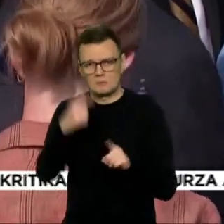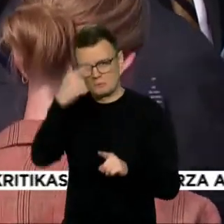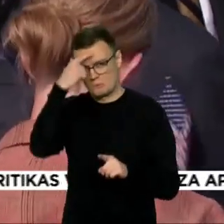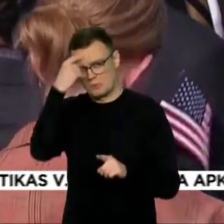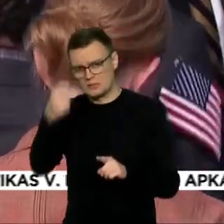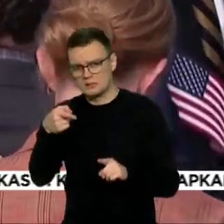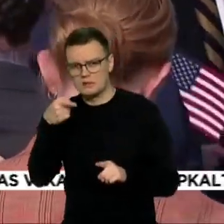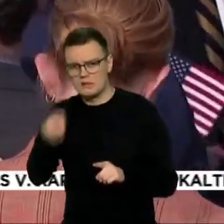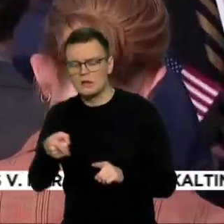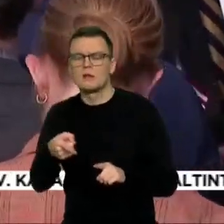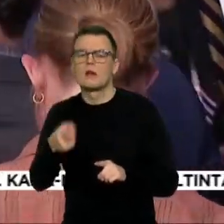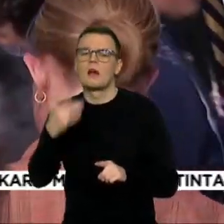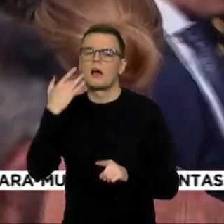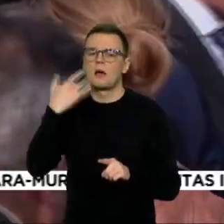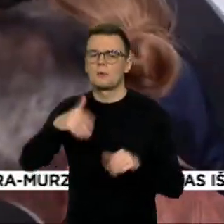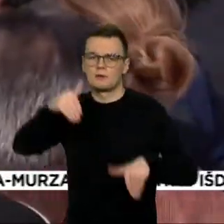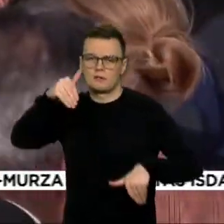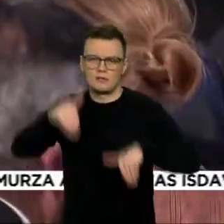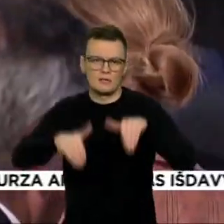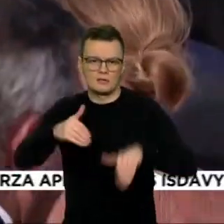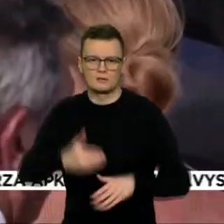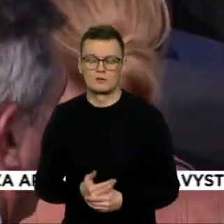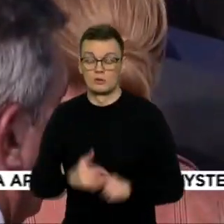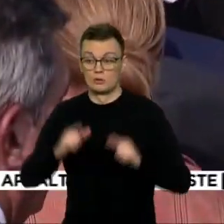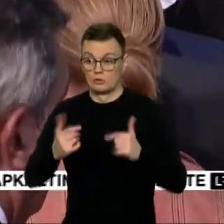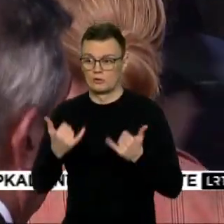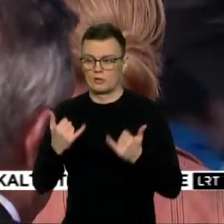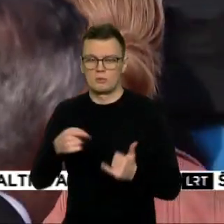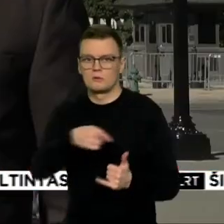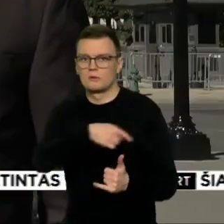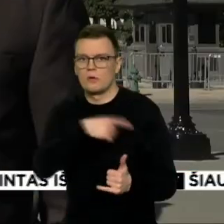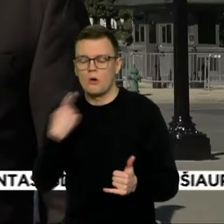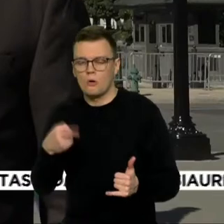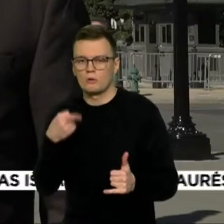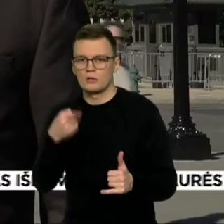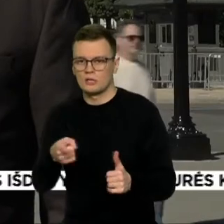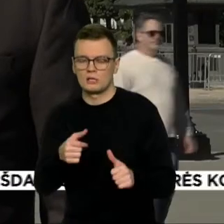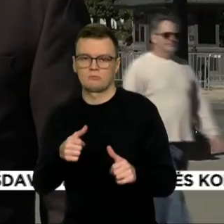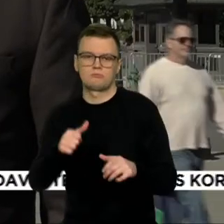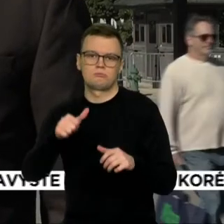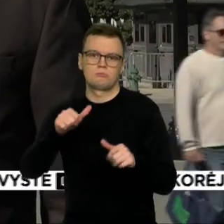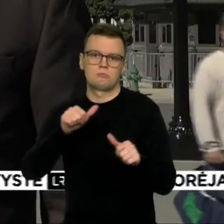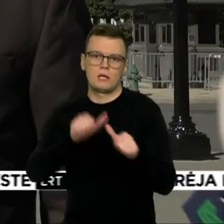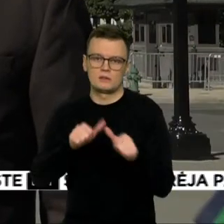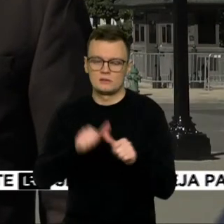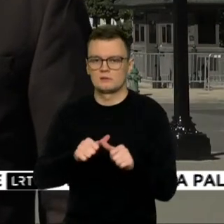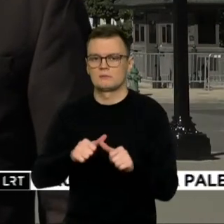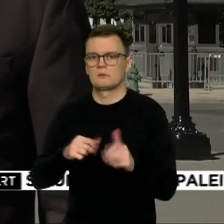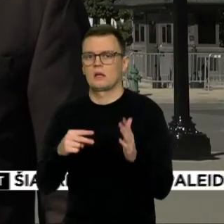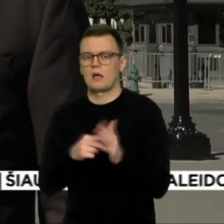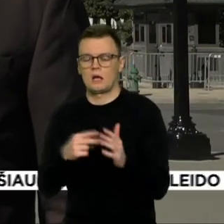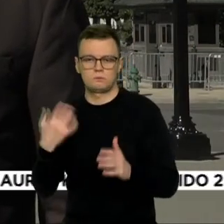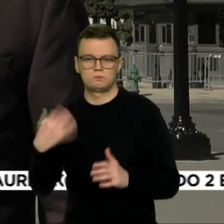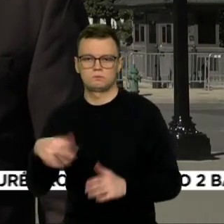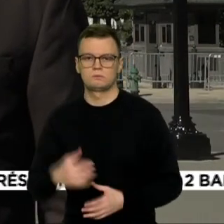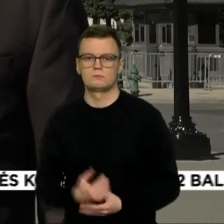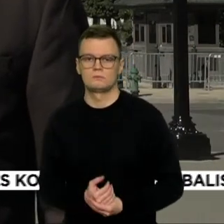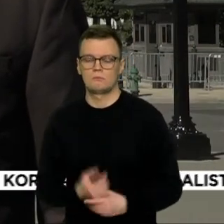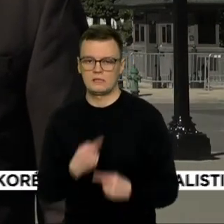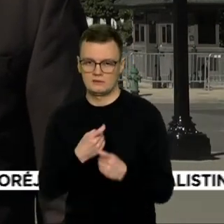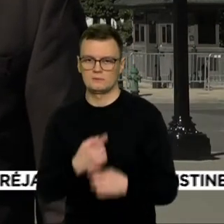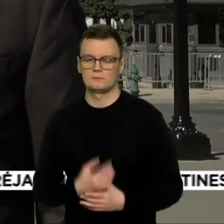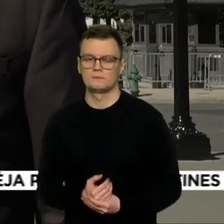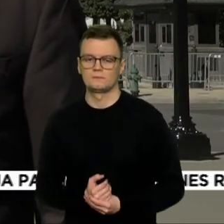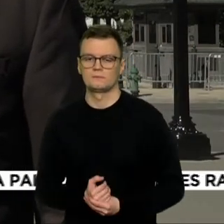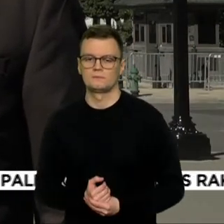rinkėjus. Dėl dešimtmečius nematytų tokių aukštų benzino kainų. Likus vos mėnesių iki kongreso rinkimų, Saudo Arabijos